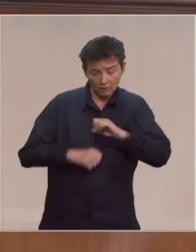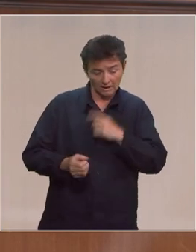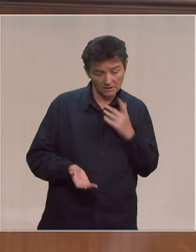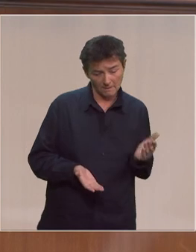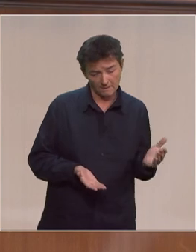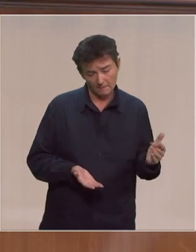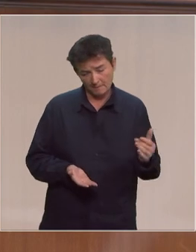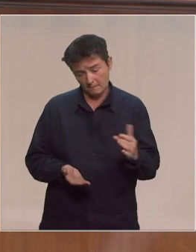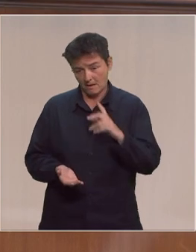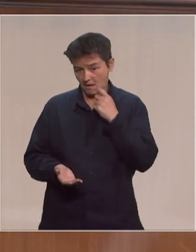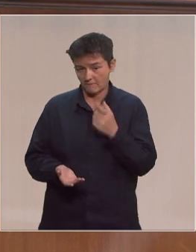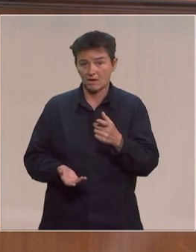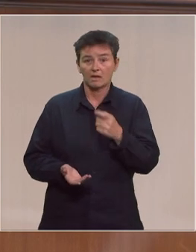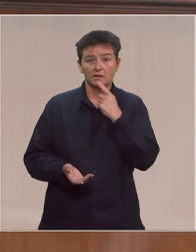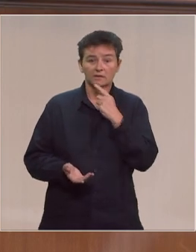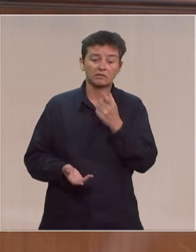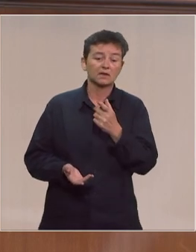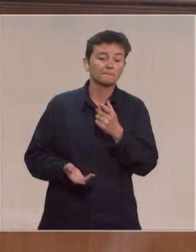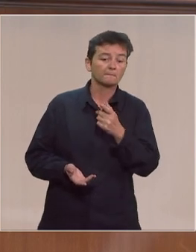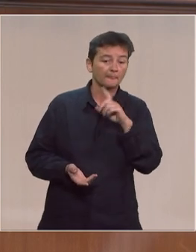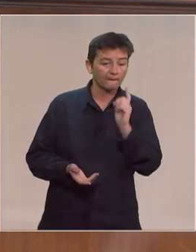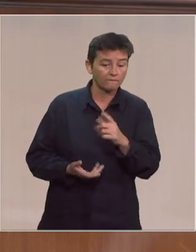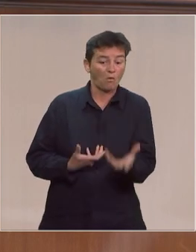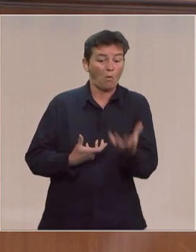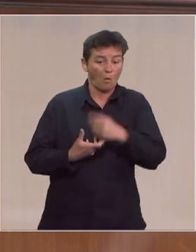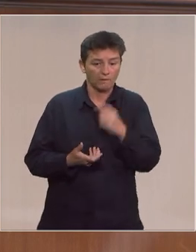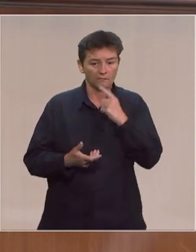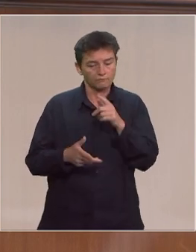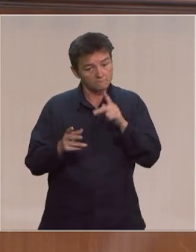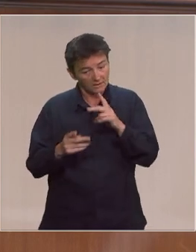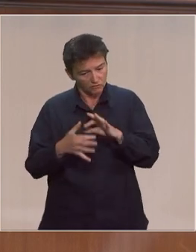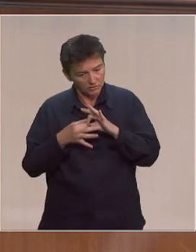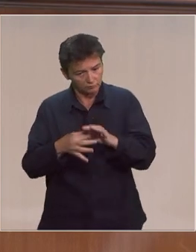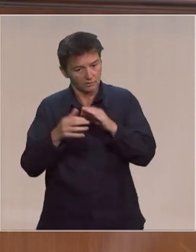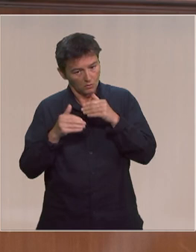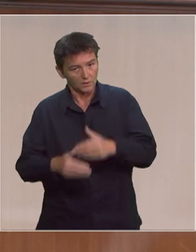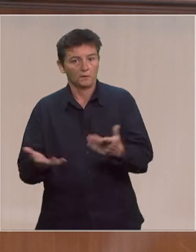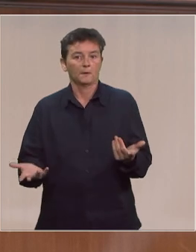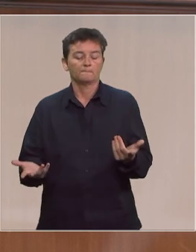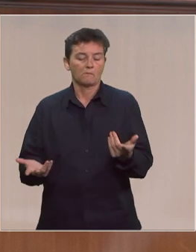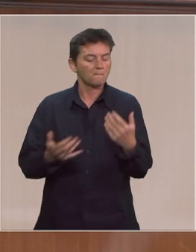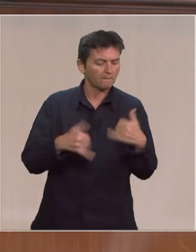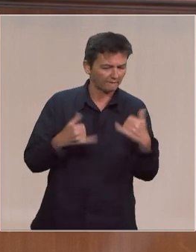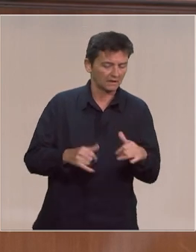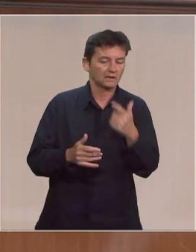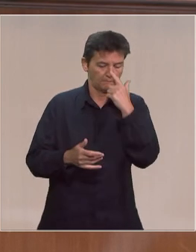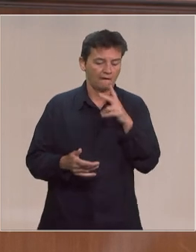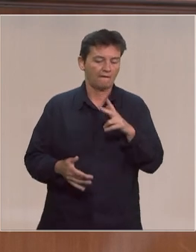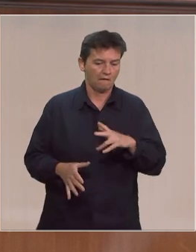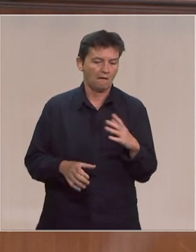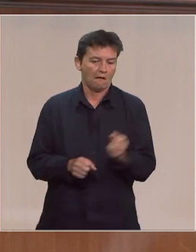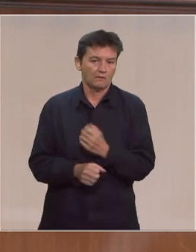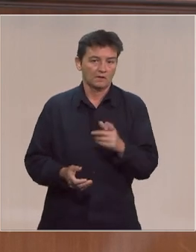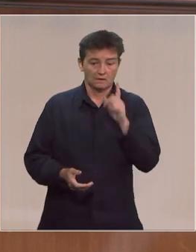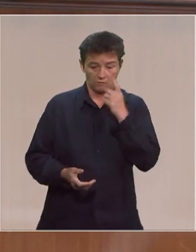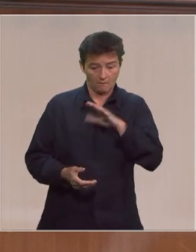permet de diminuer jour après jour le nombre d'élèves qui ne sont pas inclus dans la continuité pédagogique il en reste encore mais nous réussissons ça là